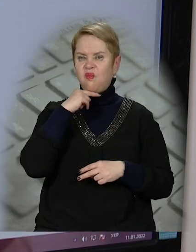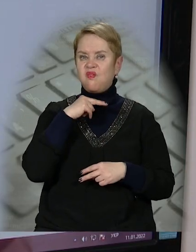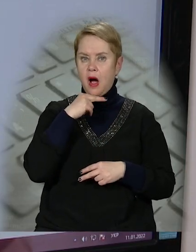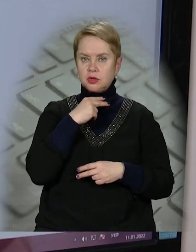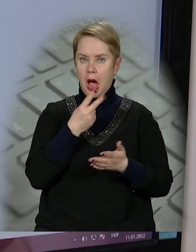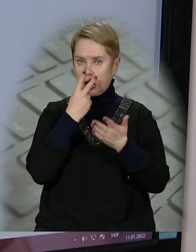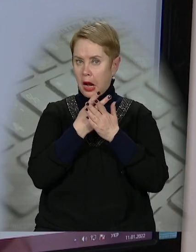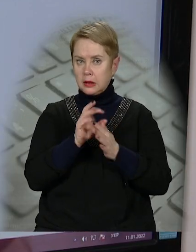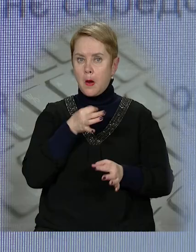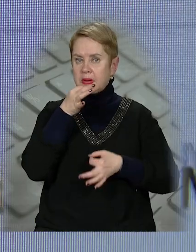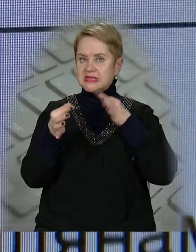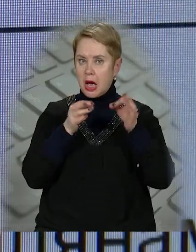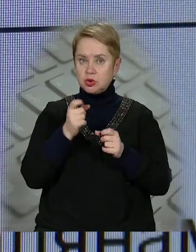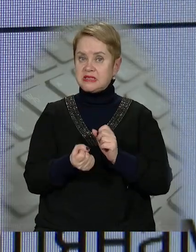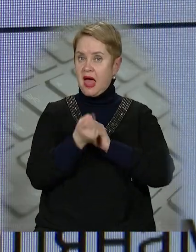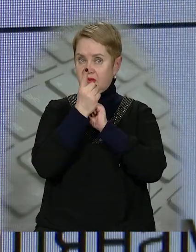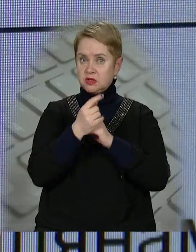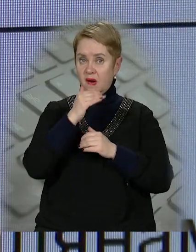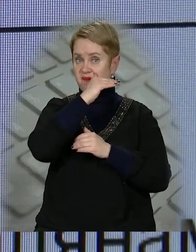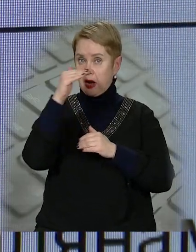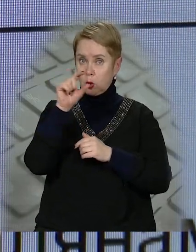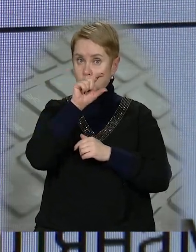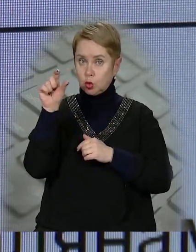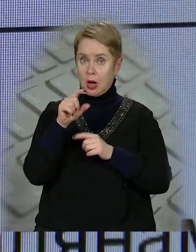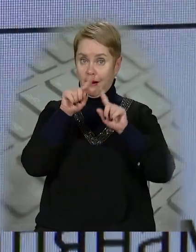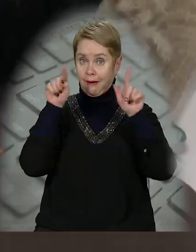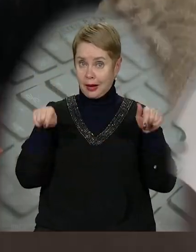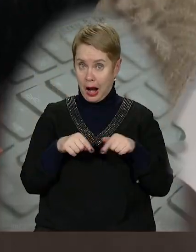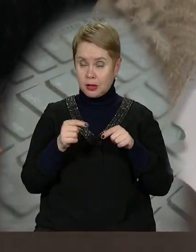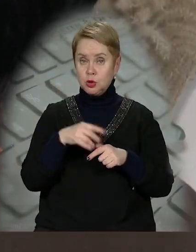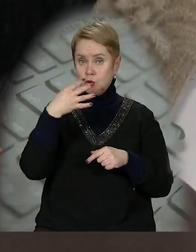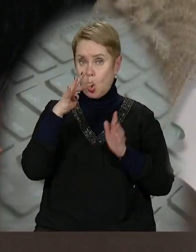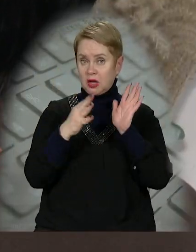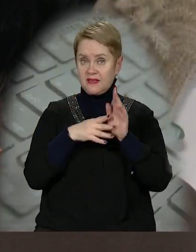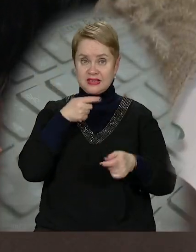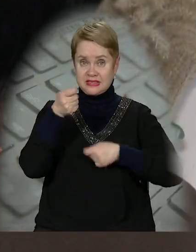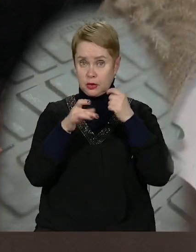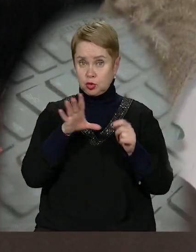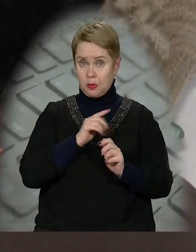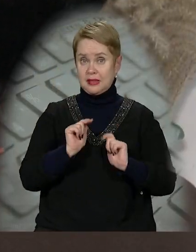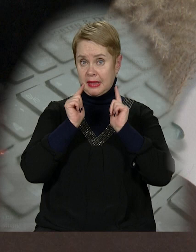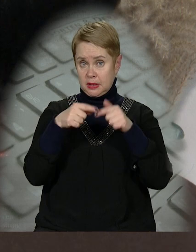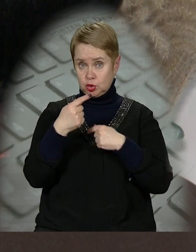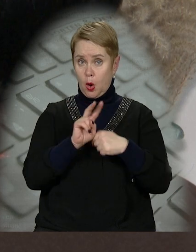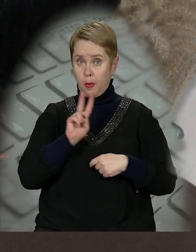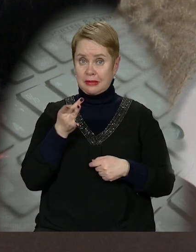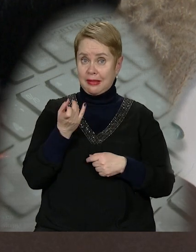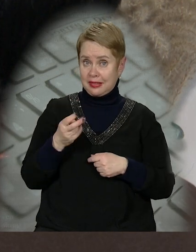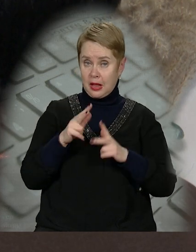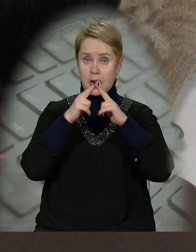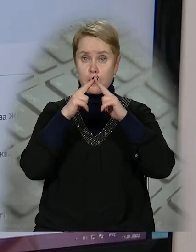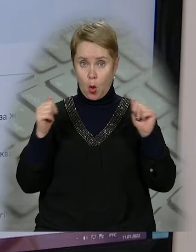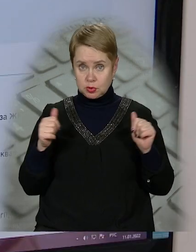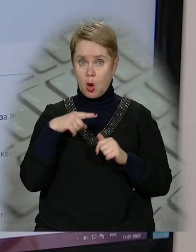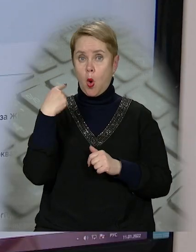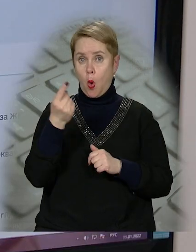уважним та реагувати на підказки, що з'являються у верхніх куточках екрану. Із 49 заяв, що були надіслані через портал Дія